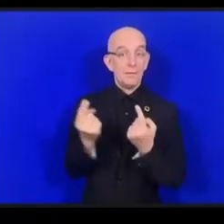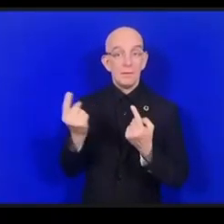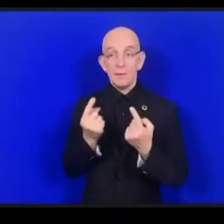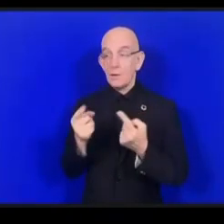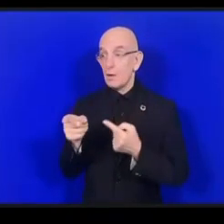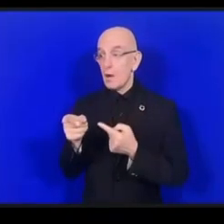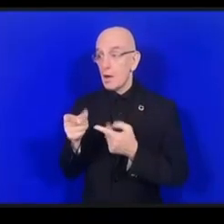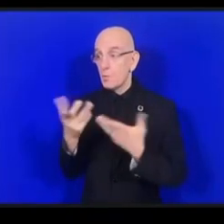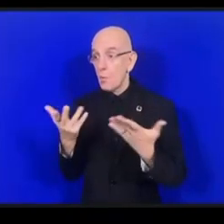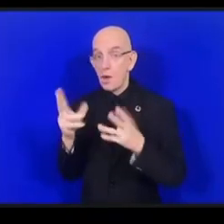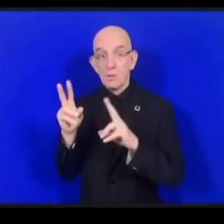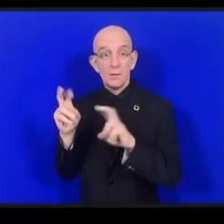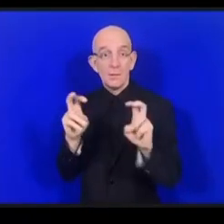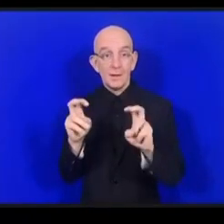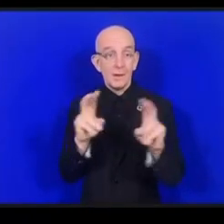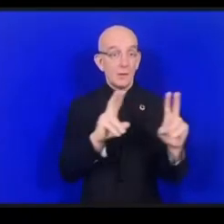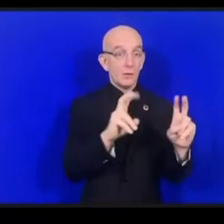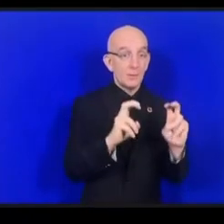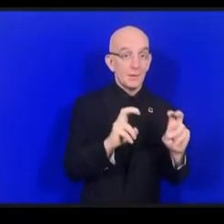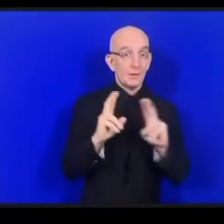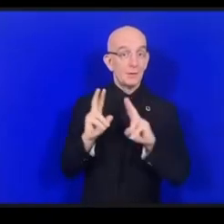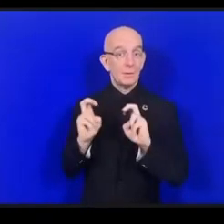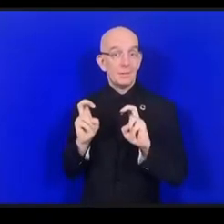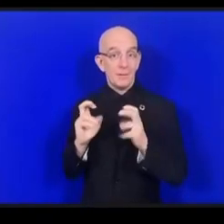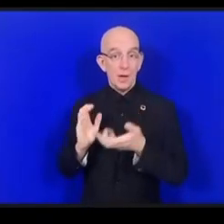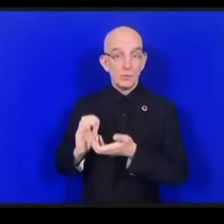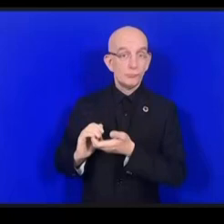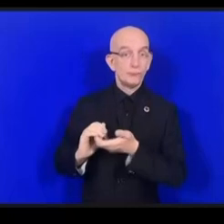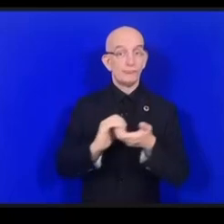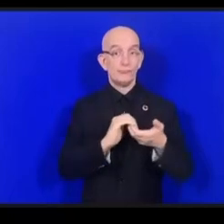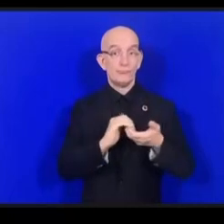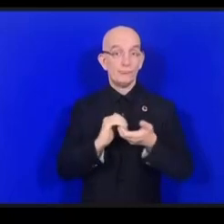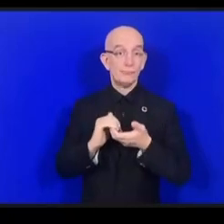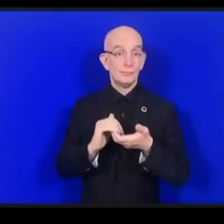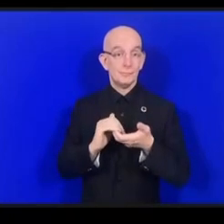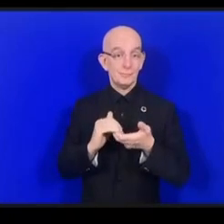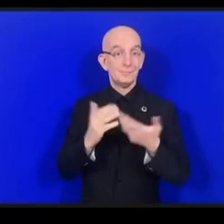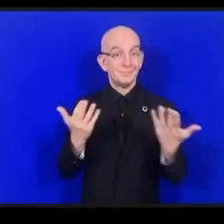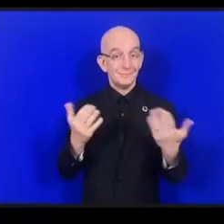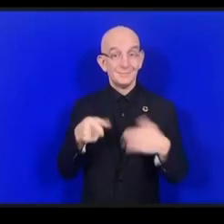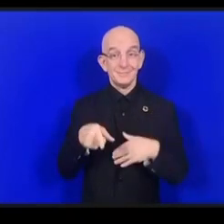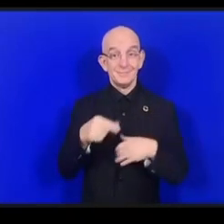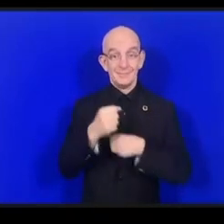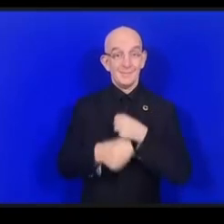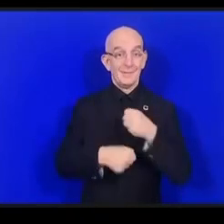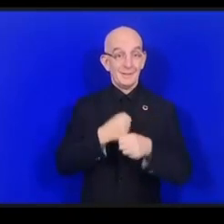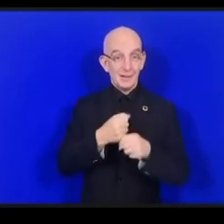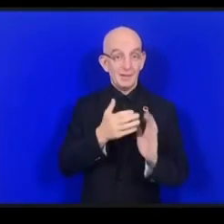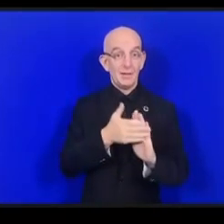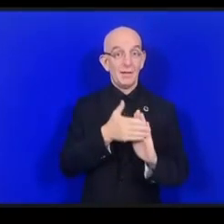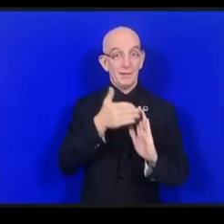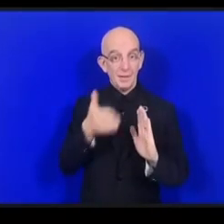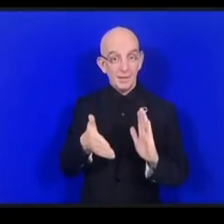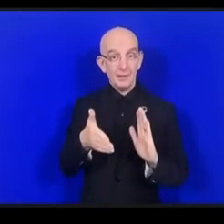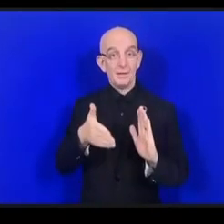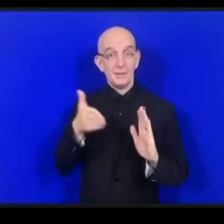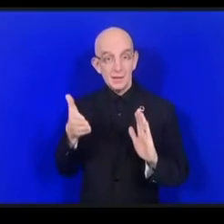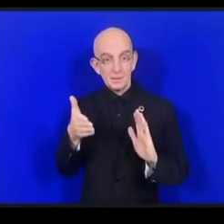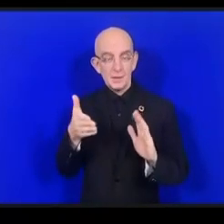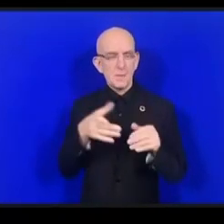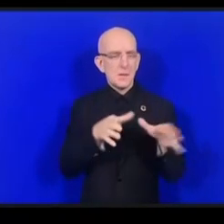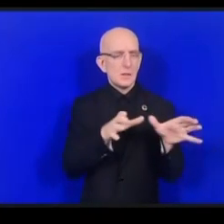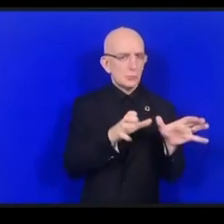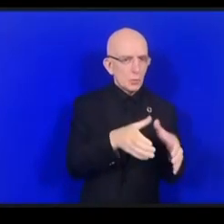بفترات بين الاجتماعات السنوية وهكذا كانت